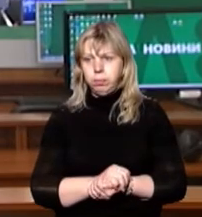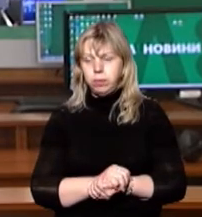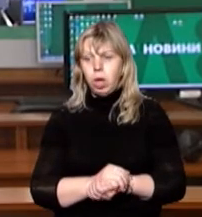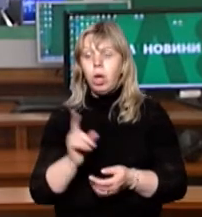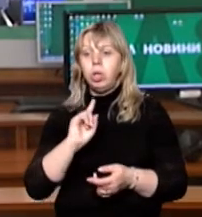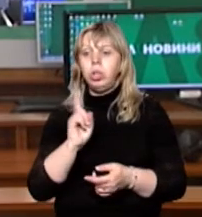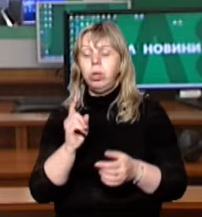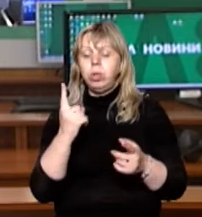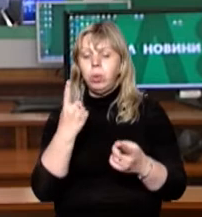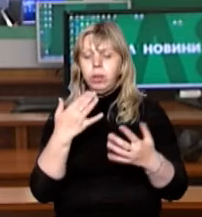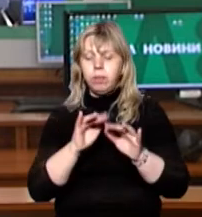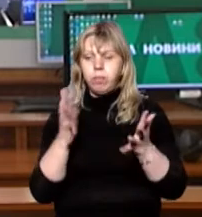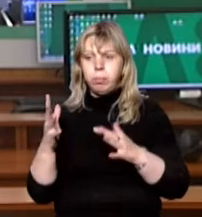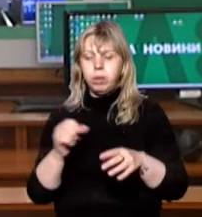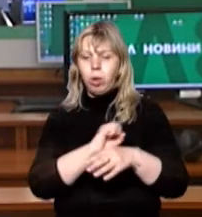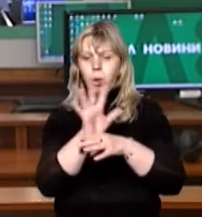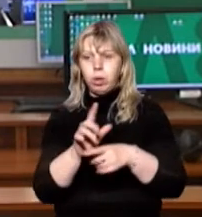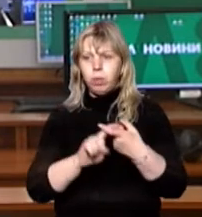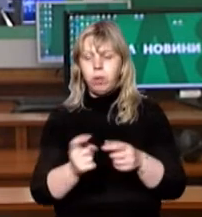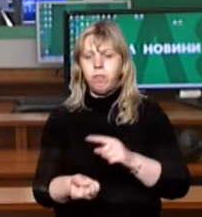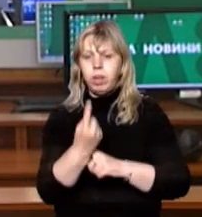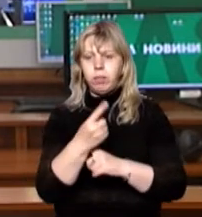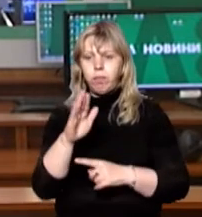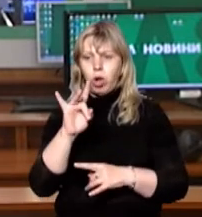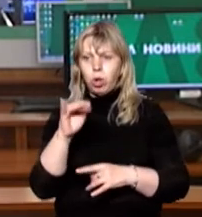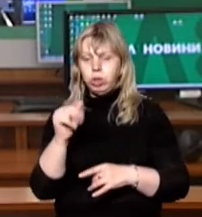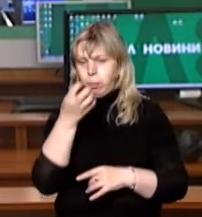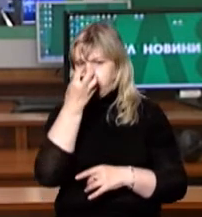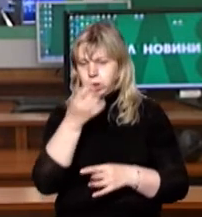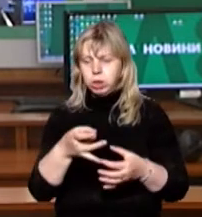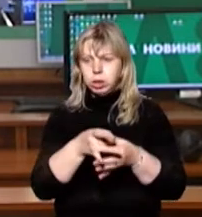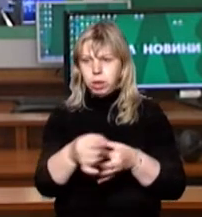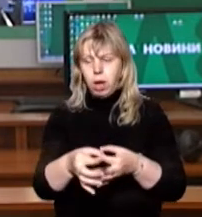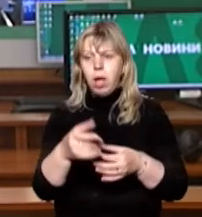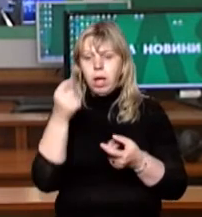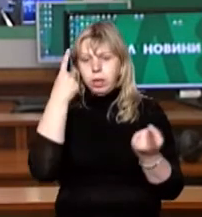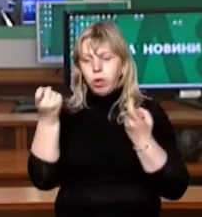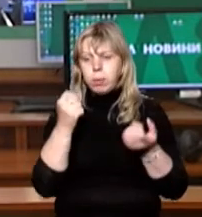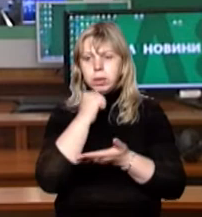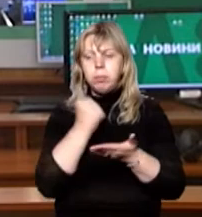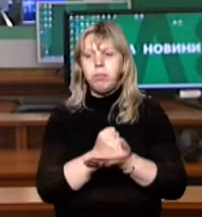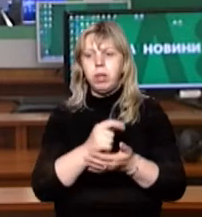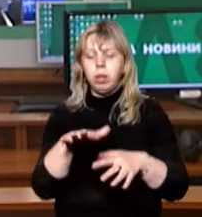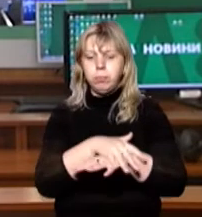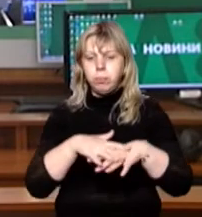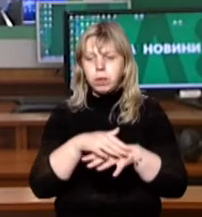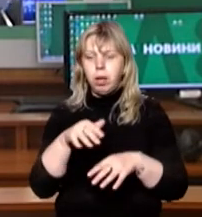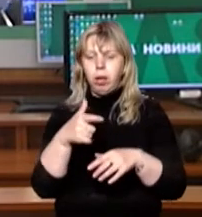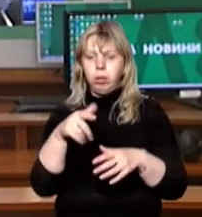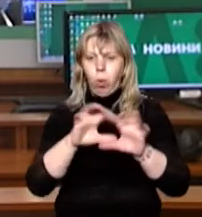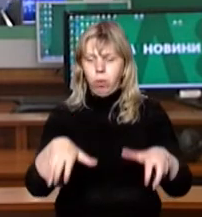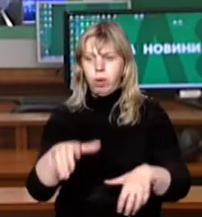Ще один випадок коронавірусної інфекції виявили у Ворочеві Перечинського району. Інформацію підтвердиво голова громади Іван